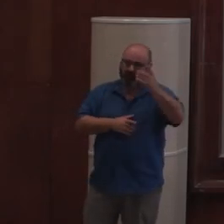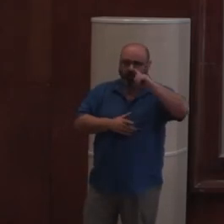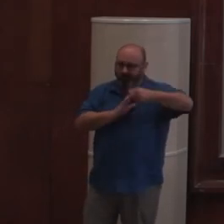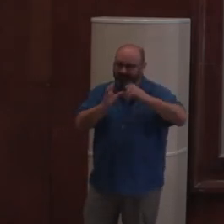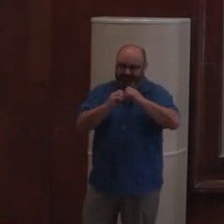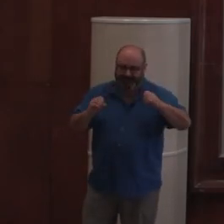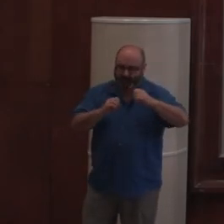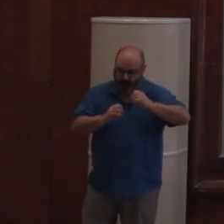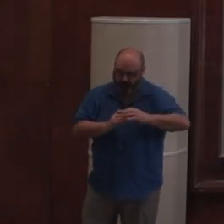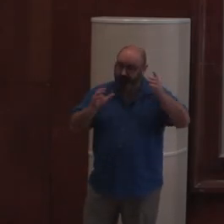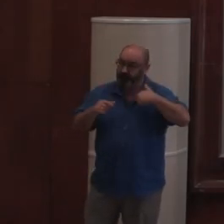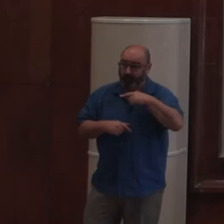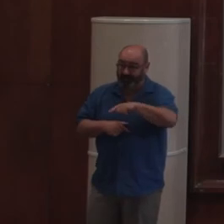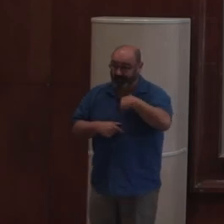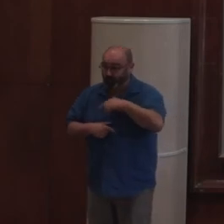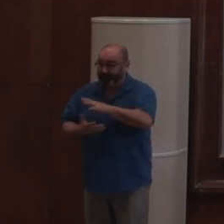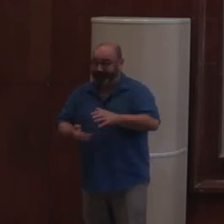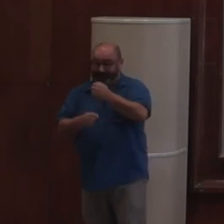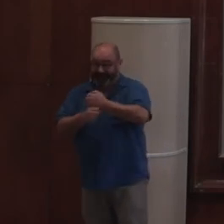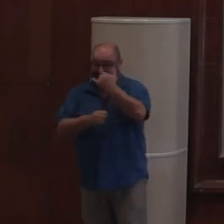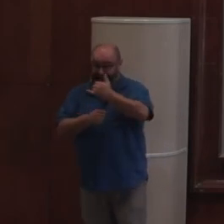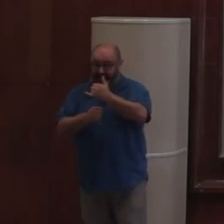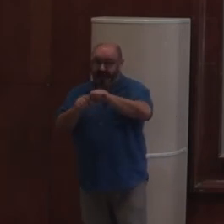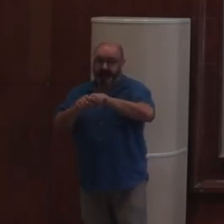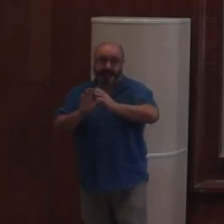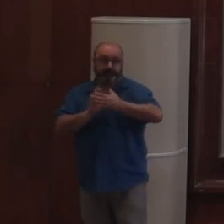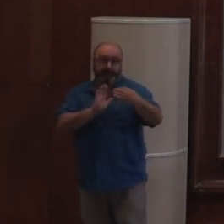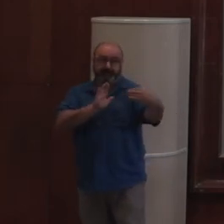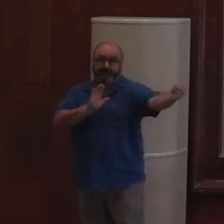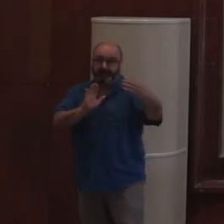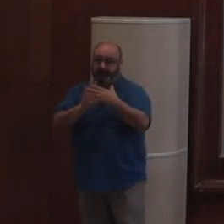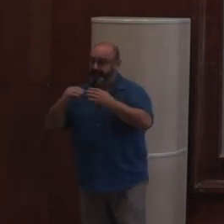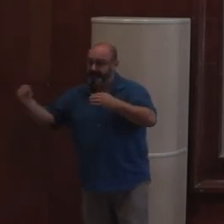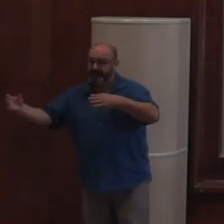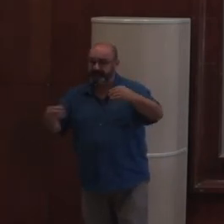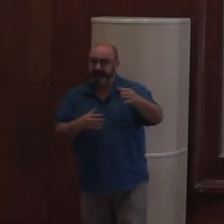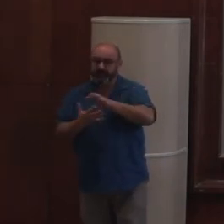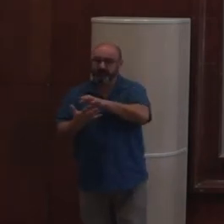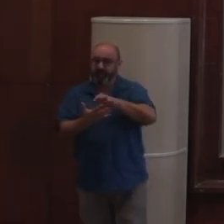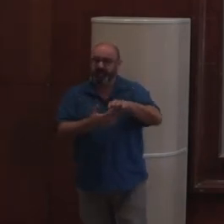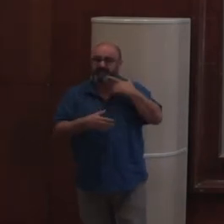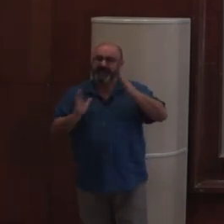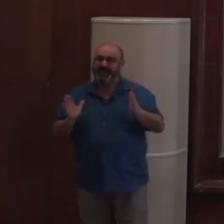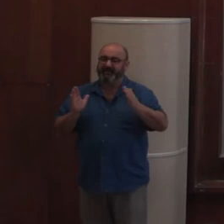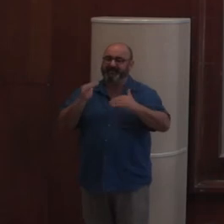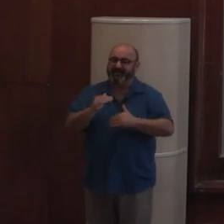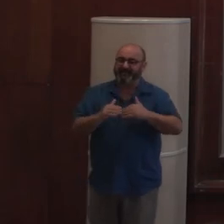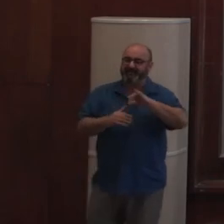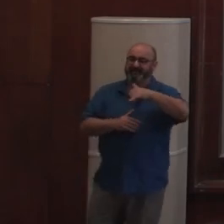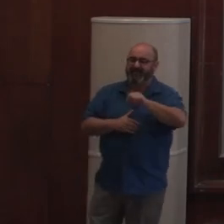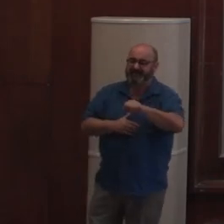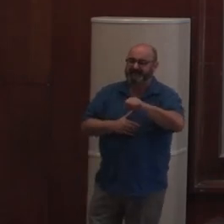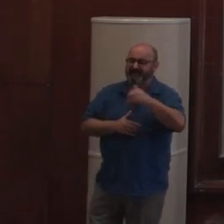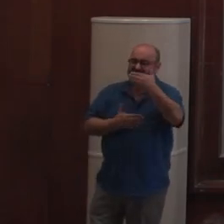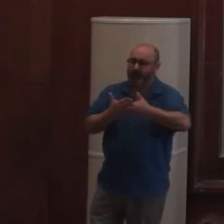Là, on veut quelque chose qui est réutilisé par des gens qui ont des cas d'utilisation très variés et la pluggabilité n'est pas bien gérée par les frameworks JavaScript front